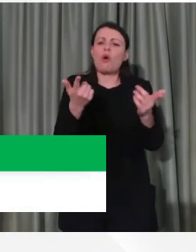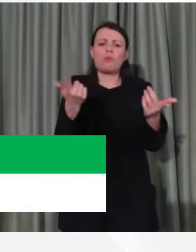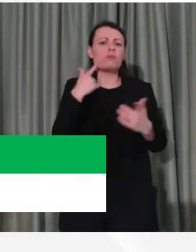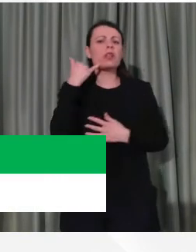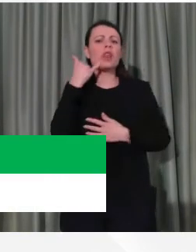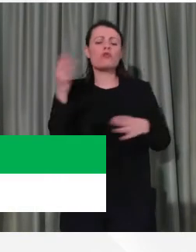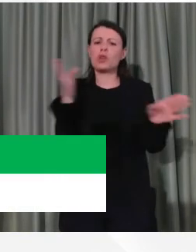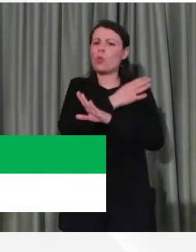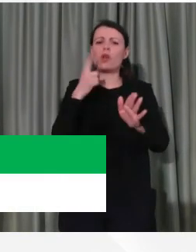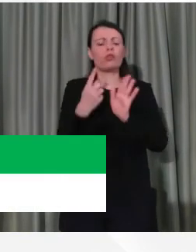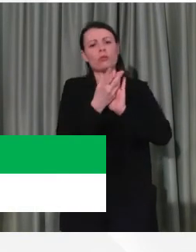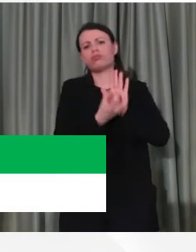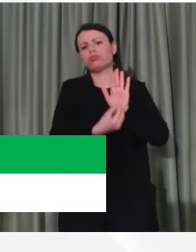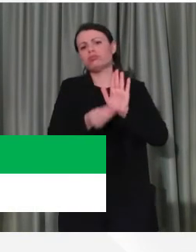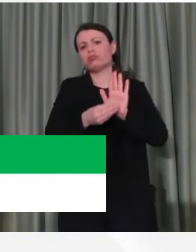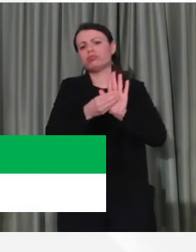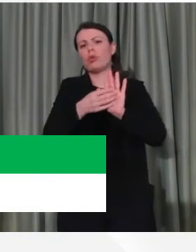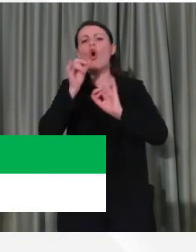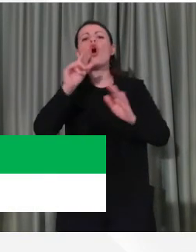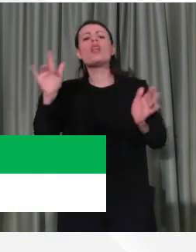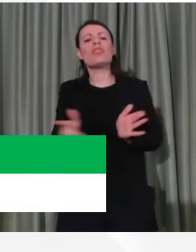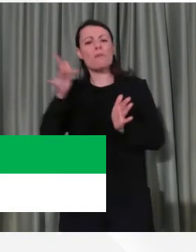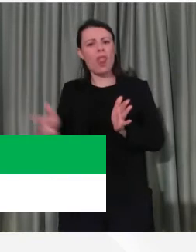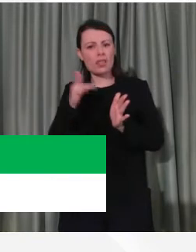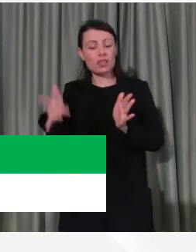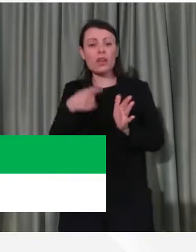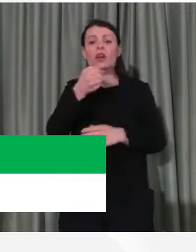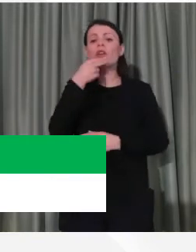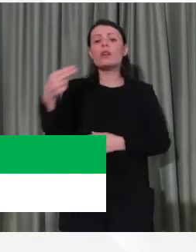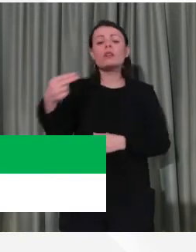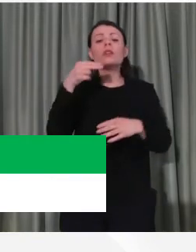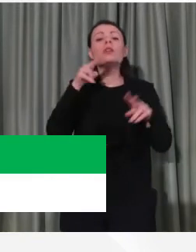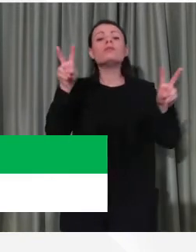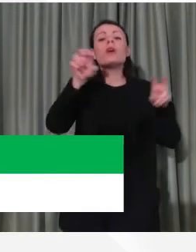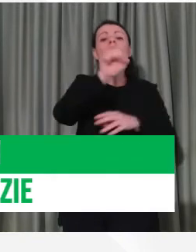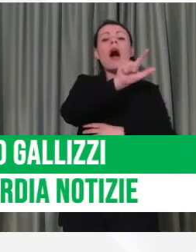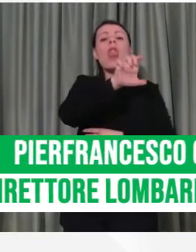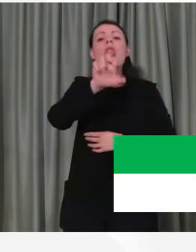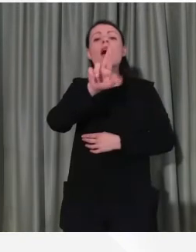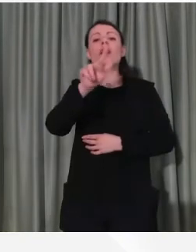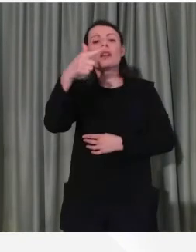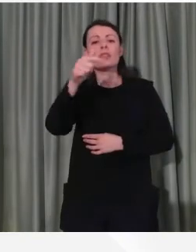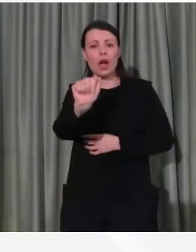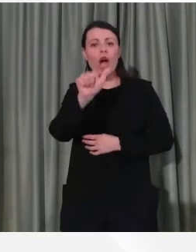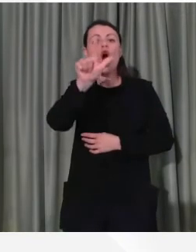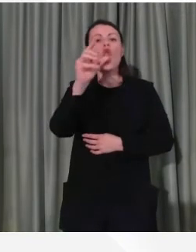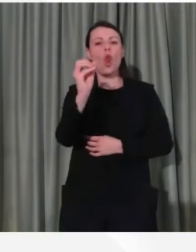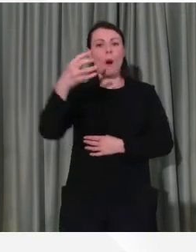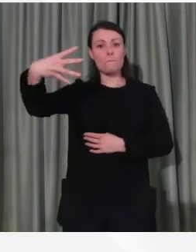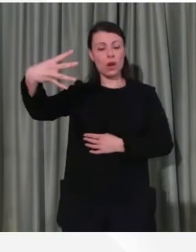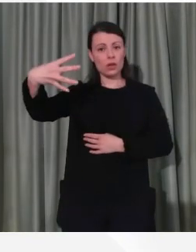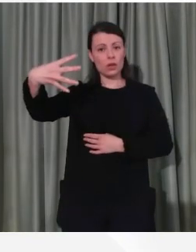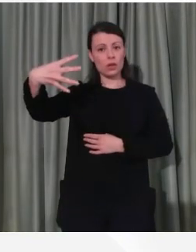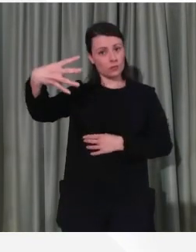telefonini e su tutti i tablet che si chiama Allerta Lom. Perché è importante e qui ci